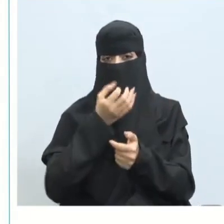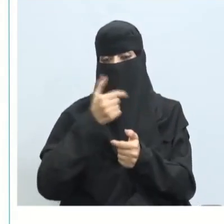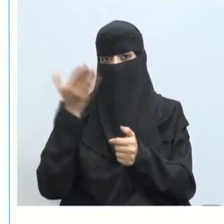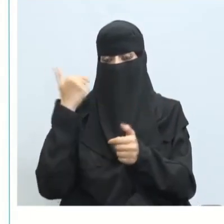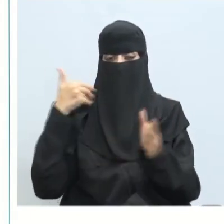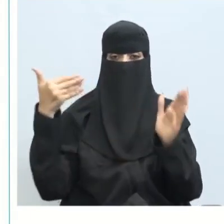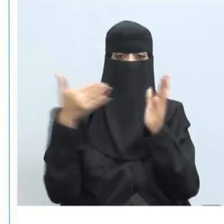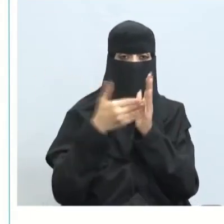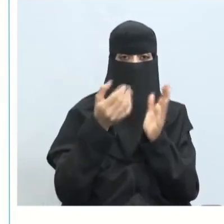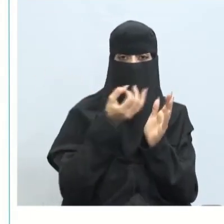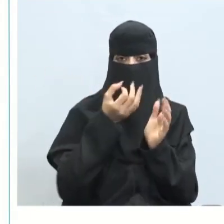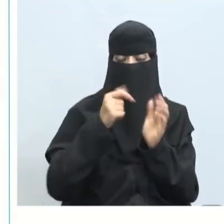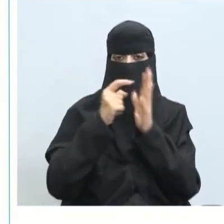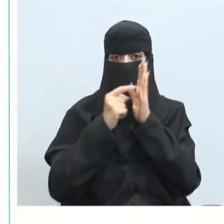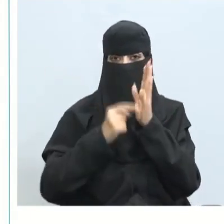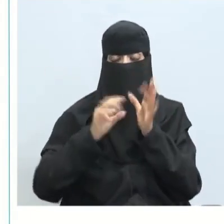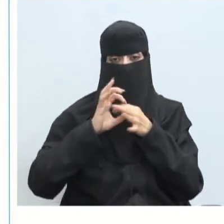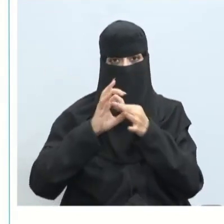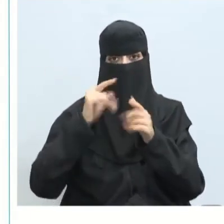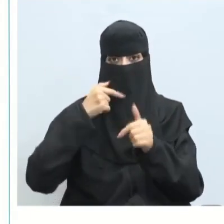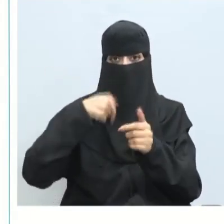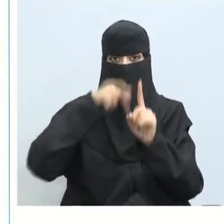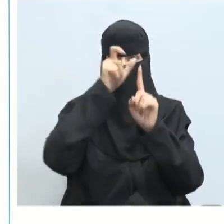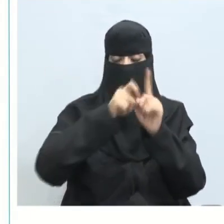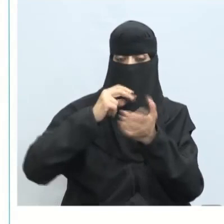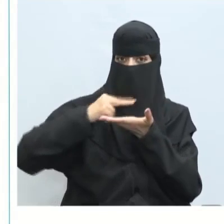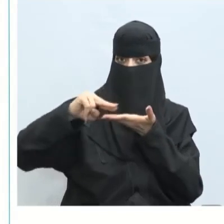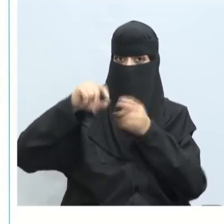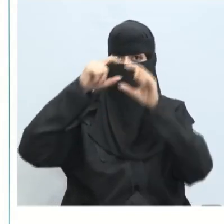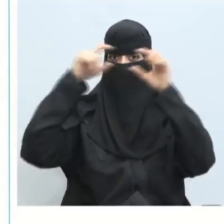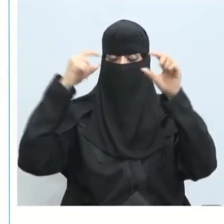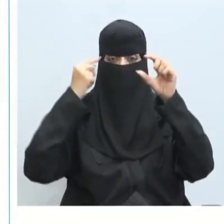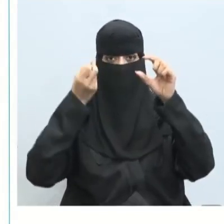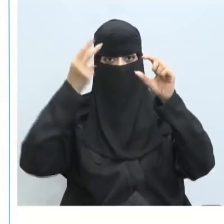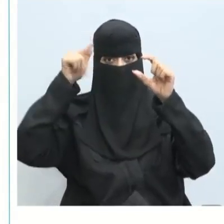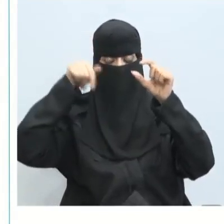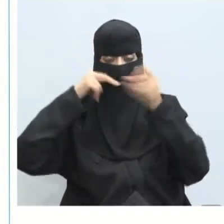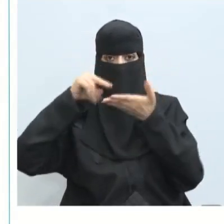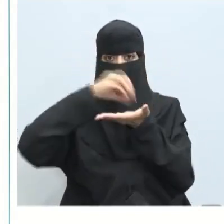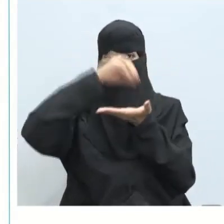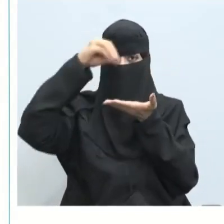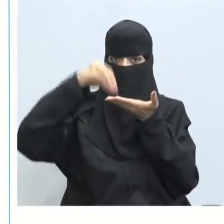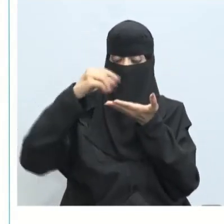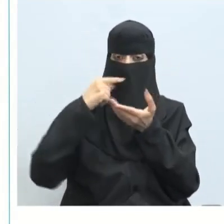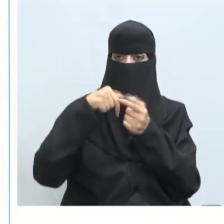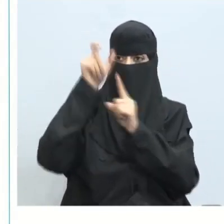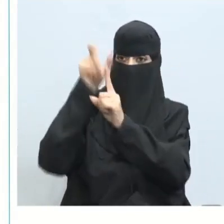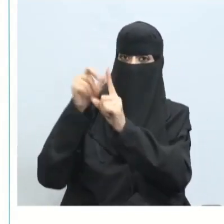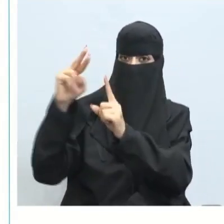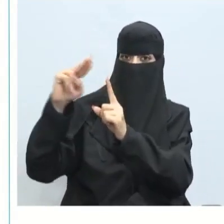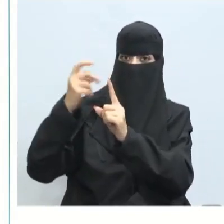عناصر الاتصال وذكرنا هي المرسل والرسالة والوسيلة والمستقبل